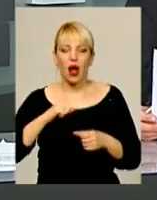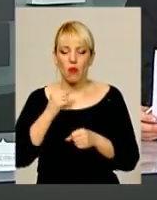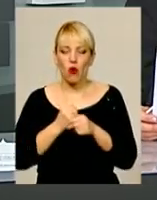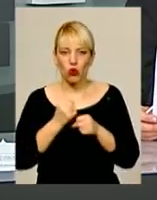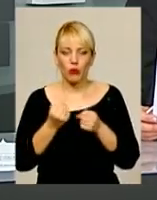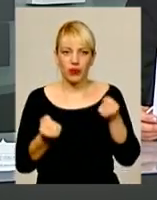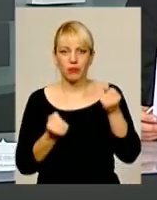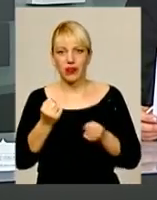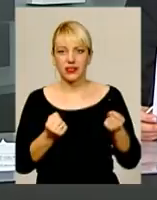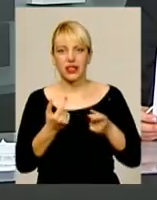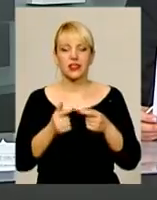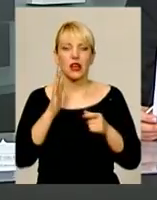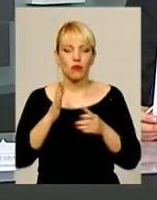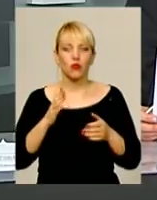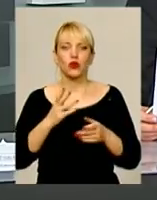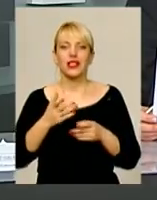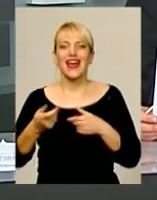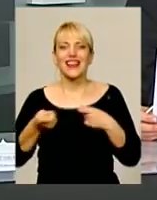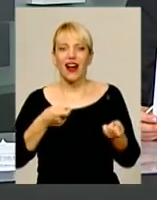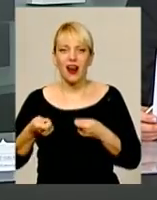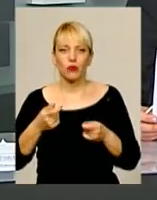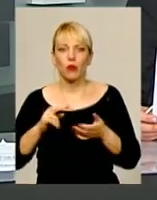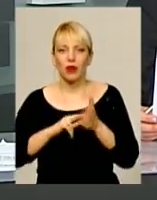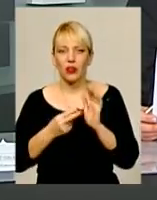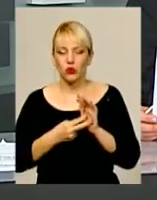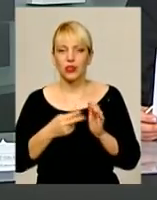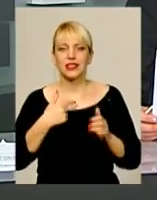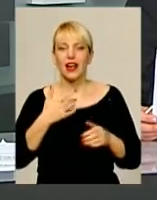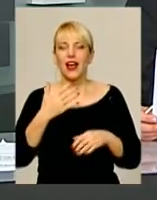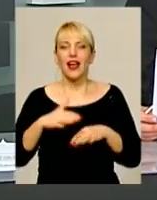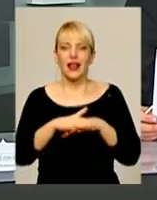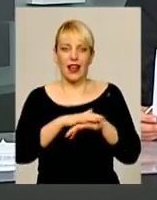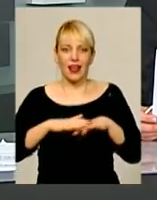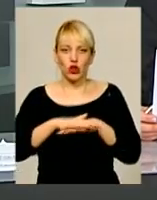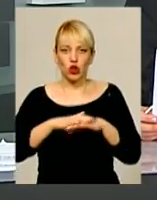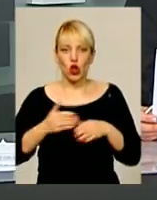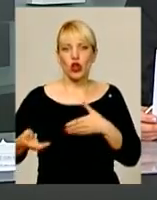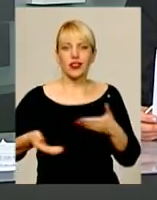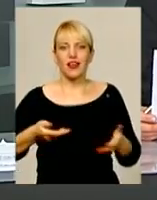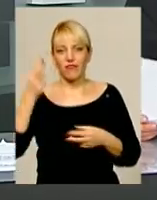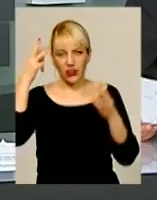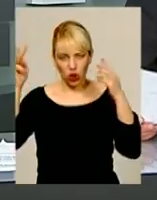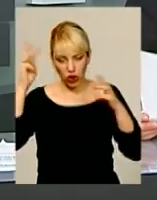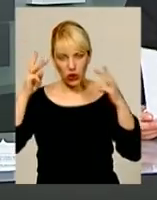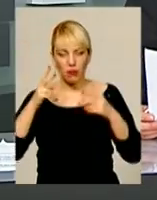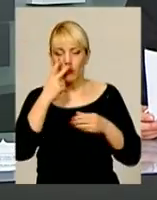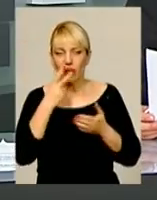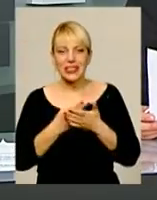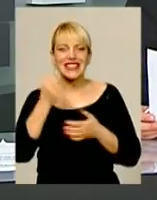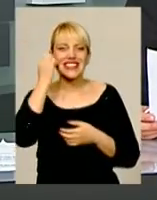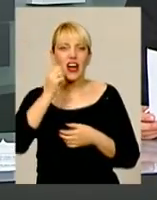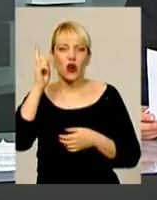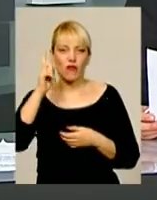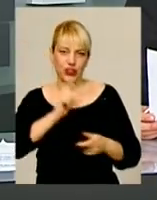фортеці вируватиме етнічний ярмарок. Планується і етнодефіле – показ автентичного старовинного одягу. На конкурсі